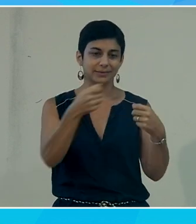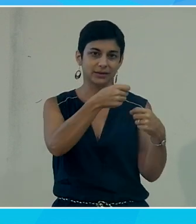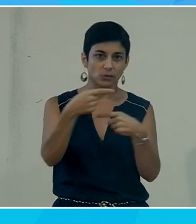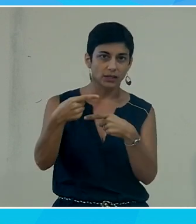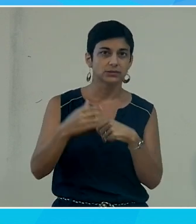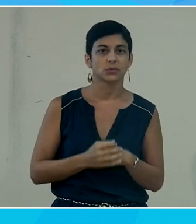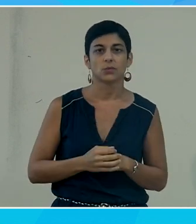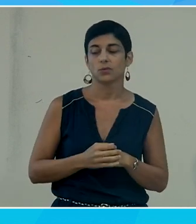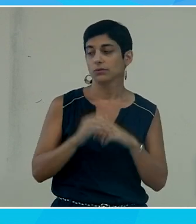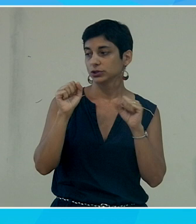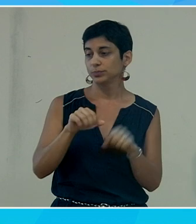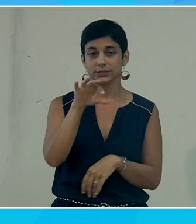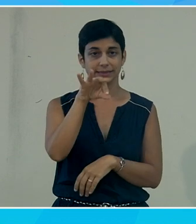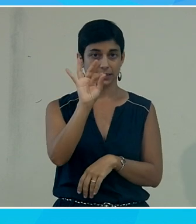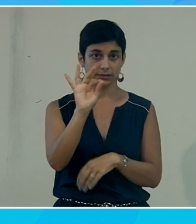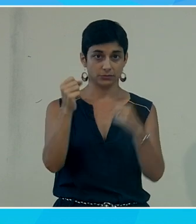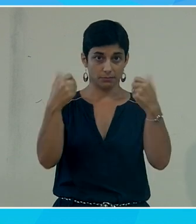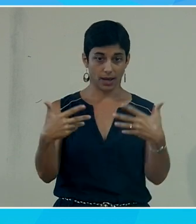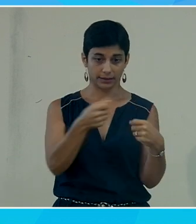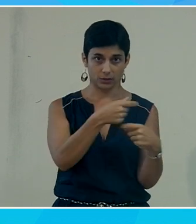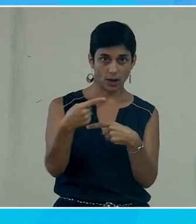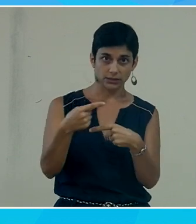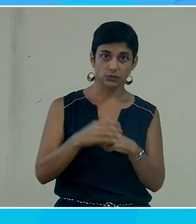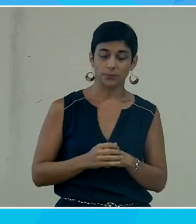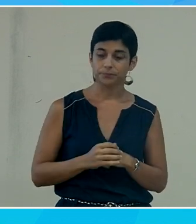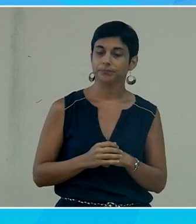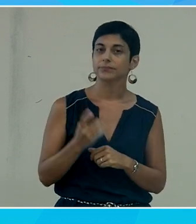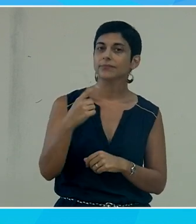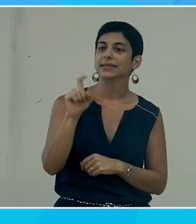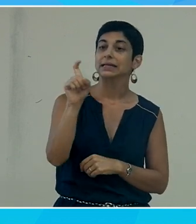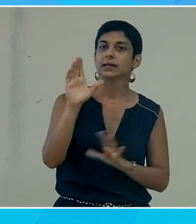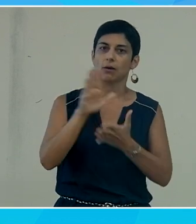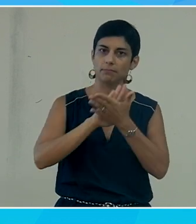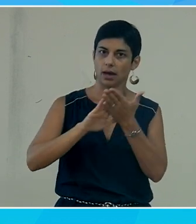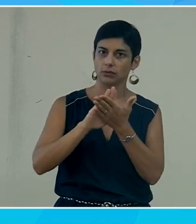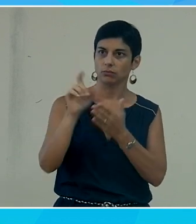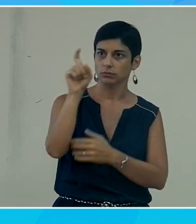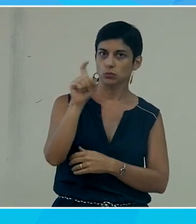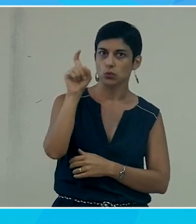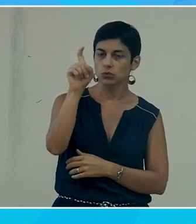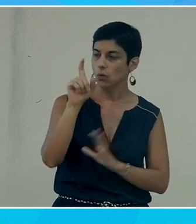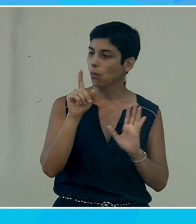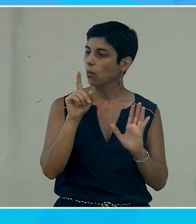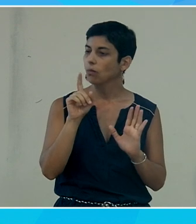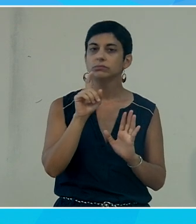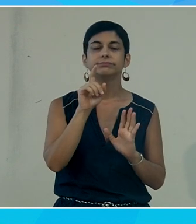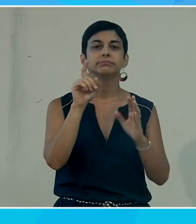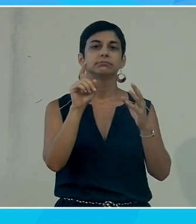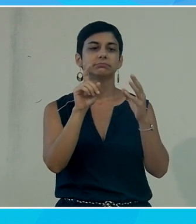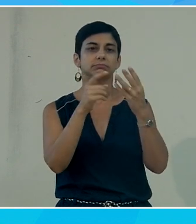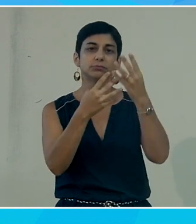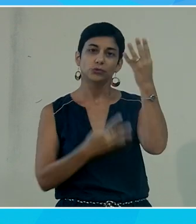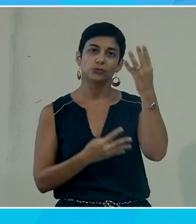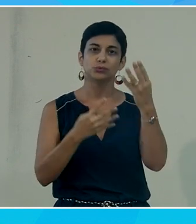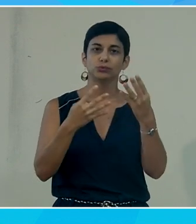sélectionner l'équation mathématique cliquer sur un bouton alors excusez-moi il est dans le menu insertion il me semble